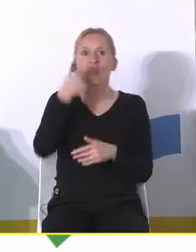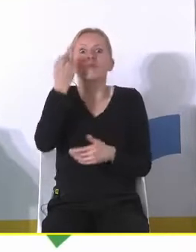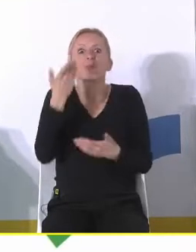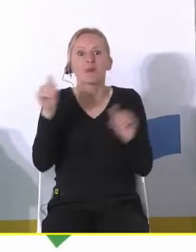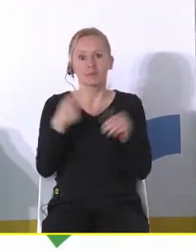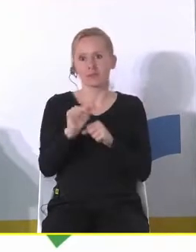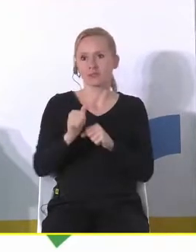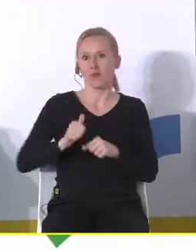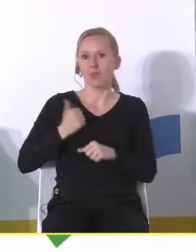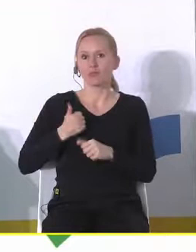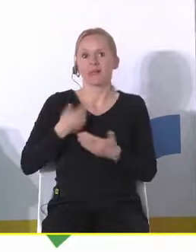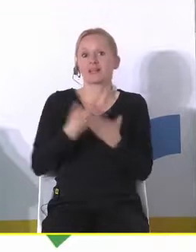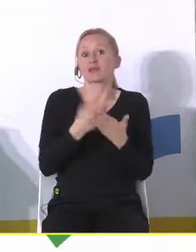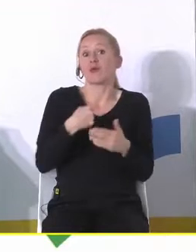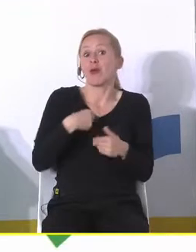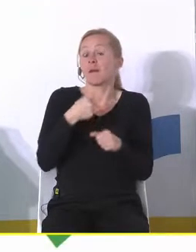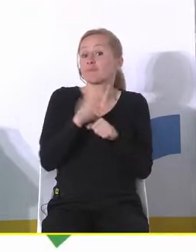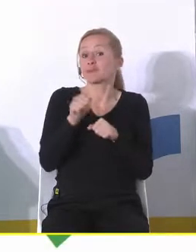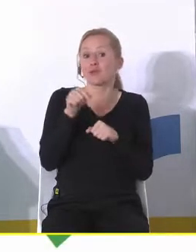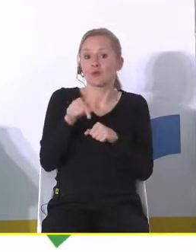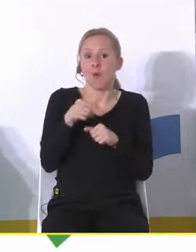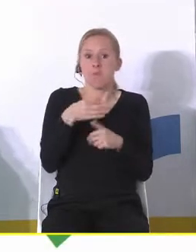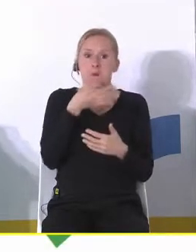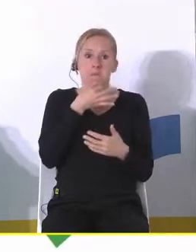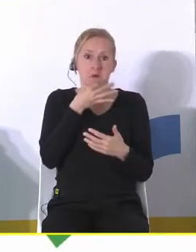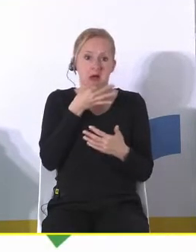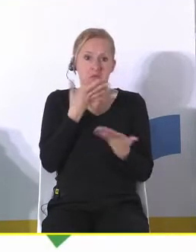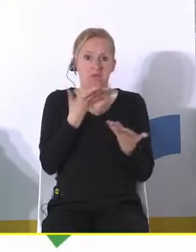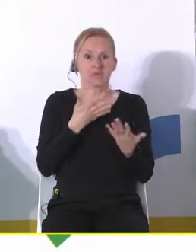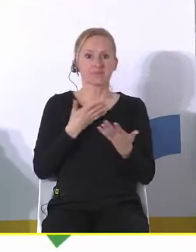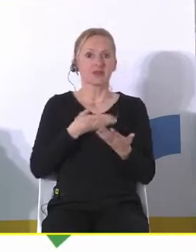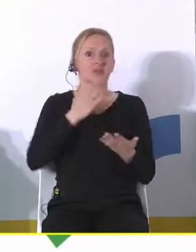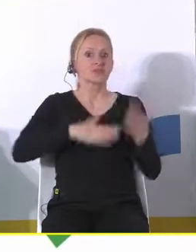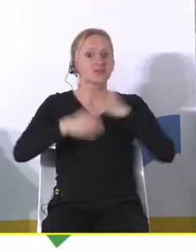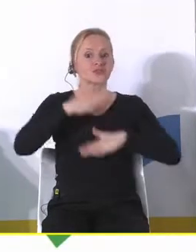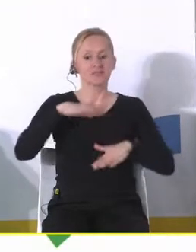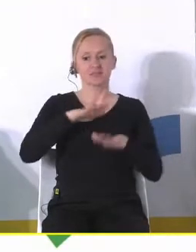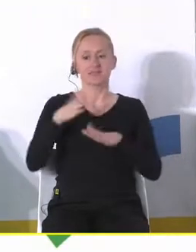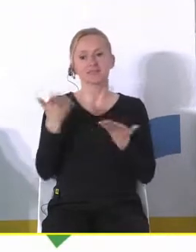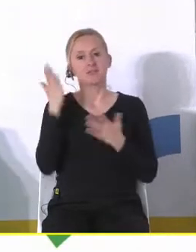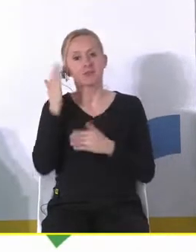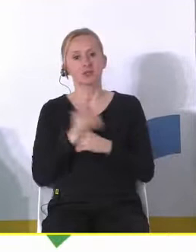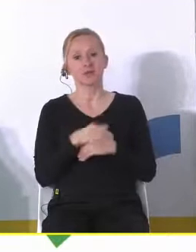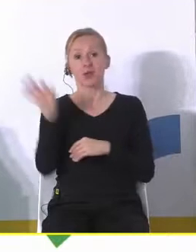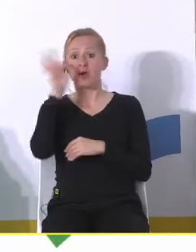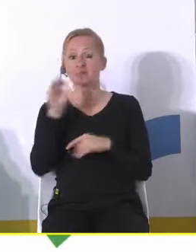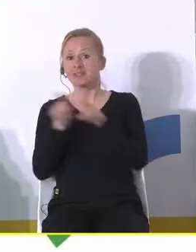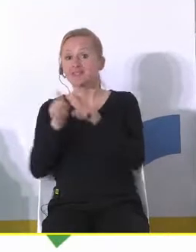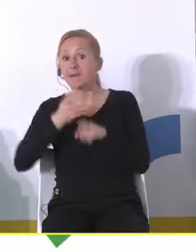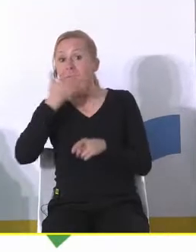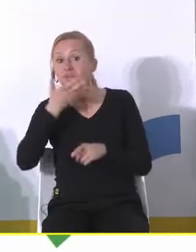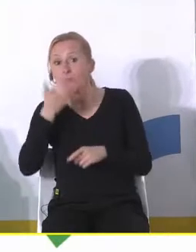dlaczego ja mam być mniej dumny z mojego miejsca pochodzenia niż ktokolwiek inny i okazuje się że ta sama